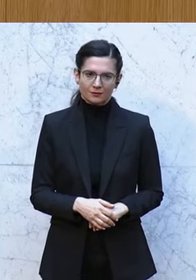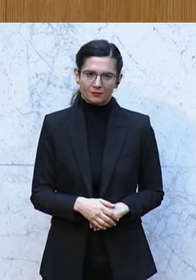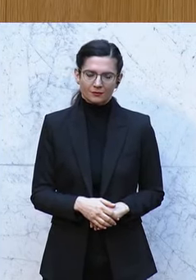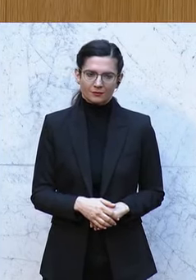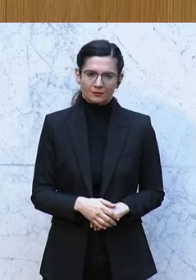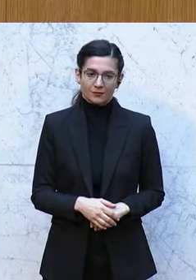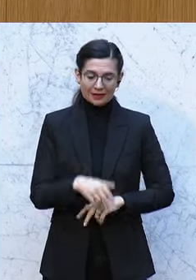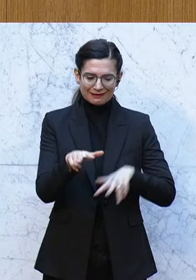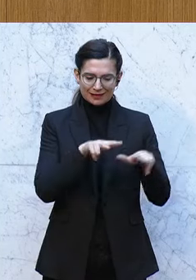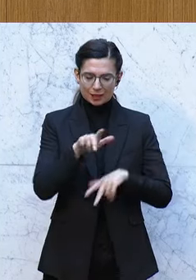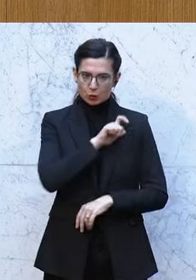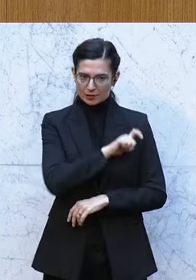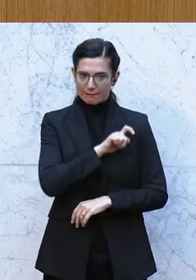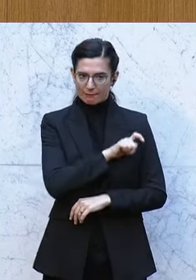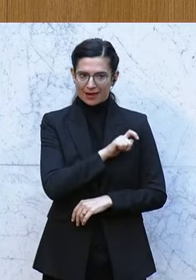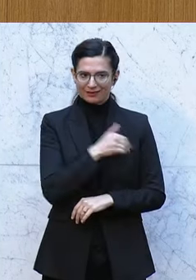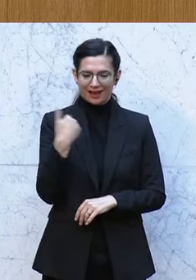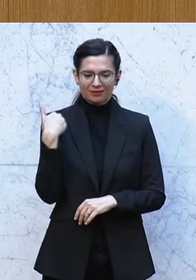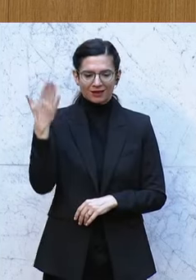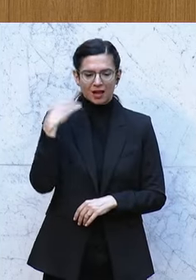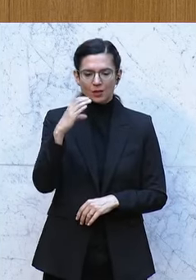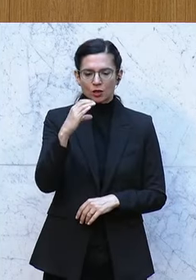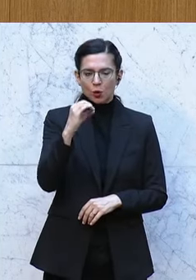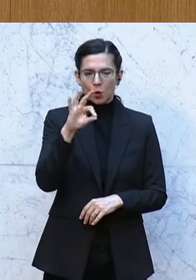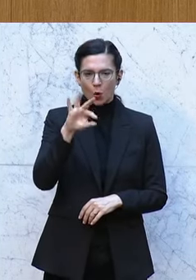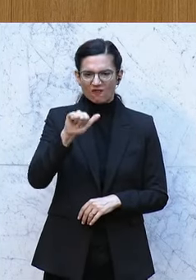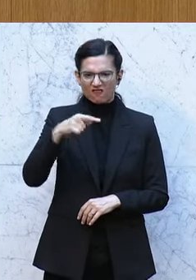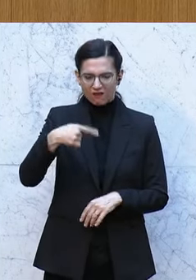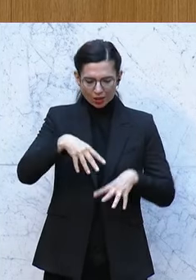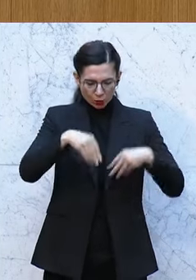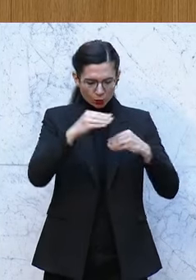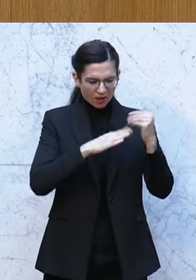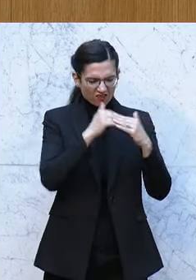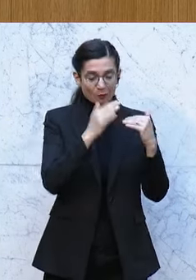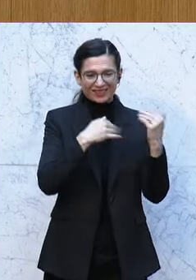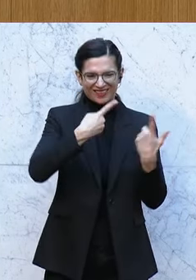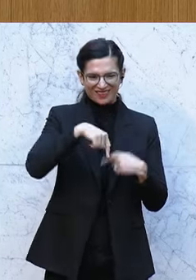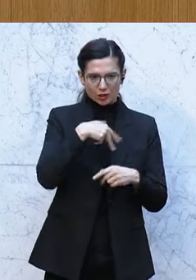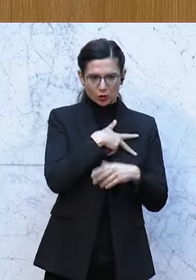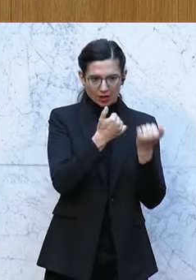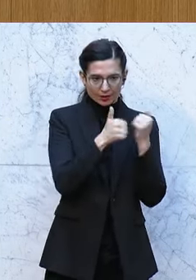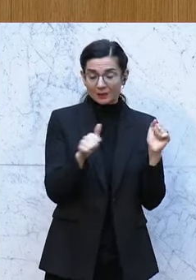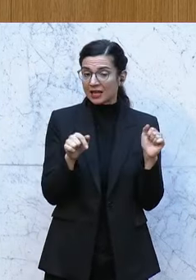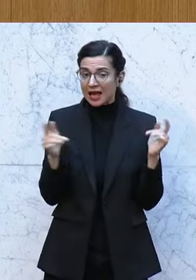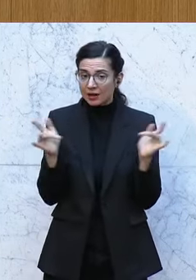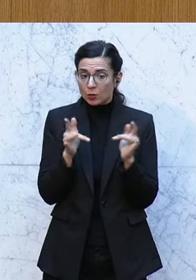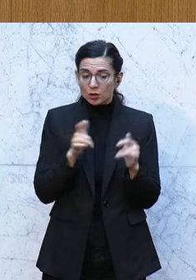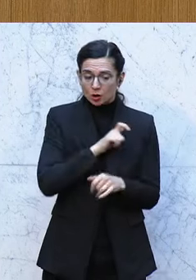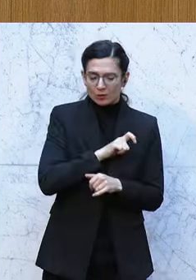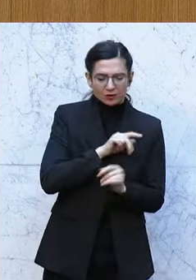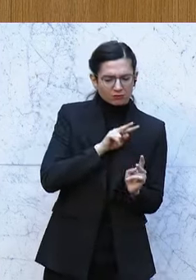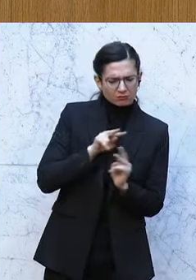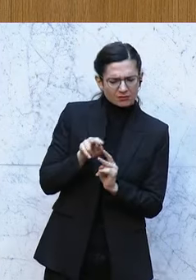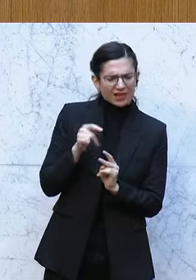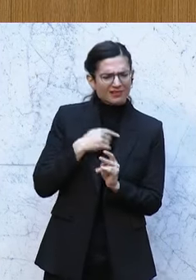Als die Regierungsparteien hier die Kofag gegründet haben, haben nicht nur wir als Sozialdemokraten, sondern alle Oppositionsparteien kritisiert, dass